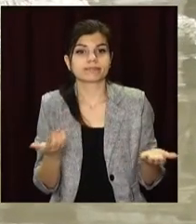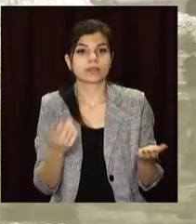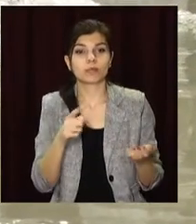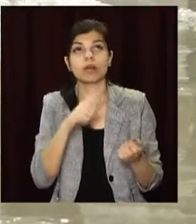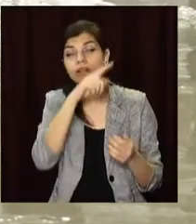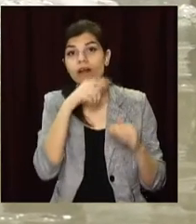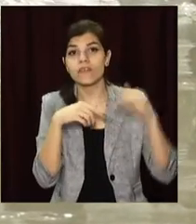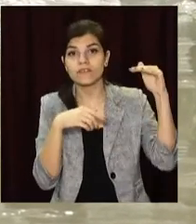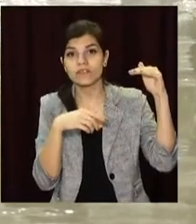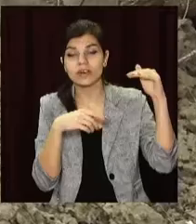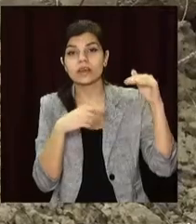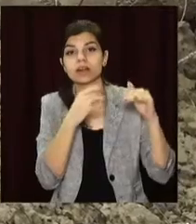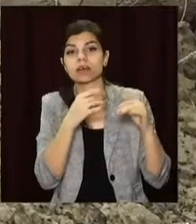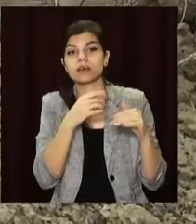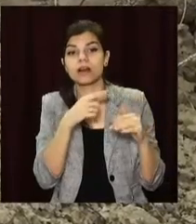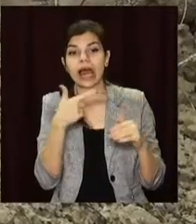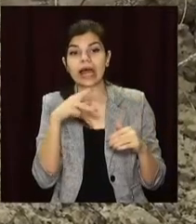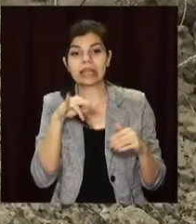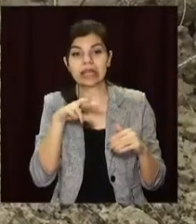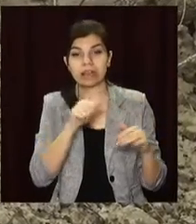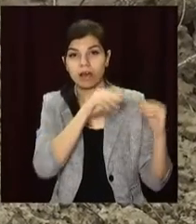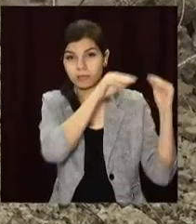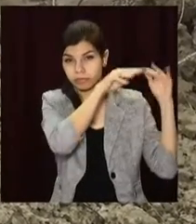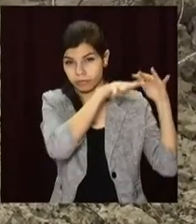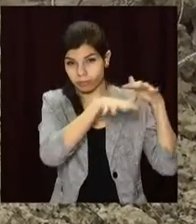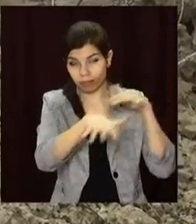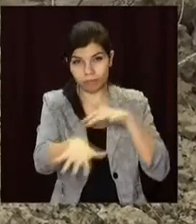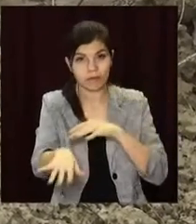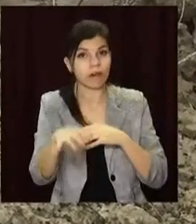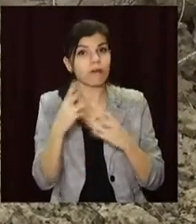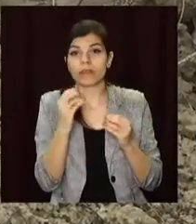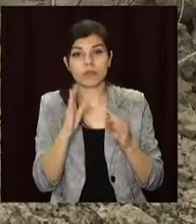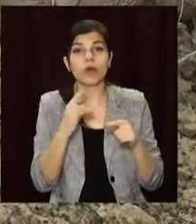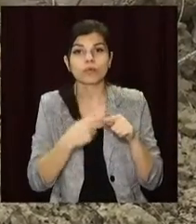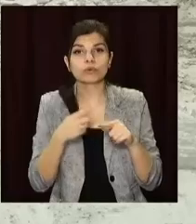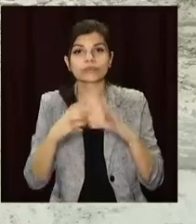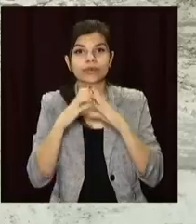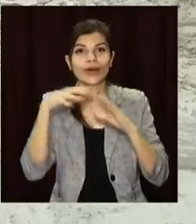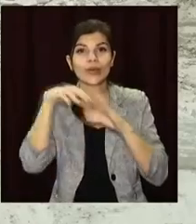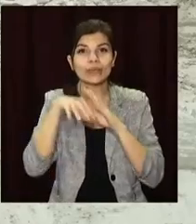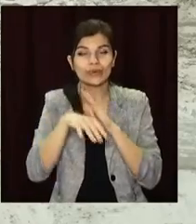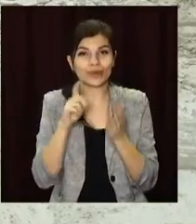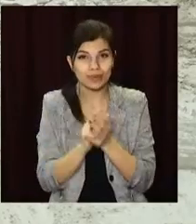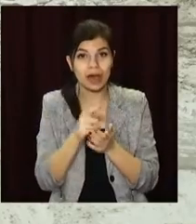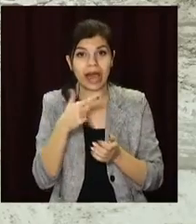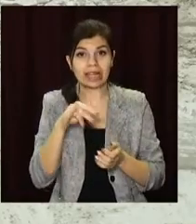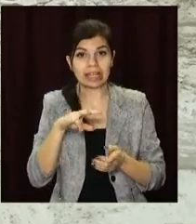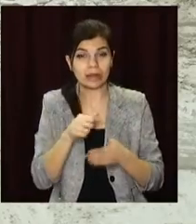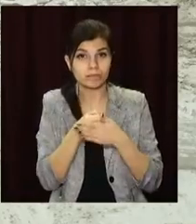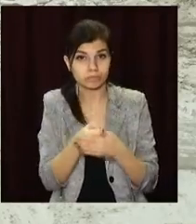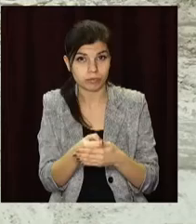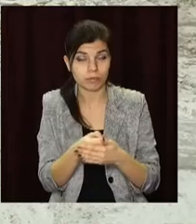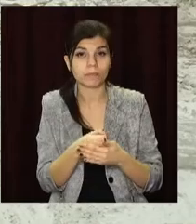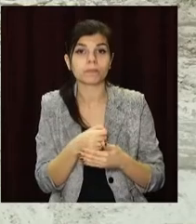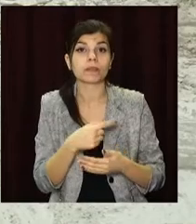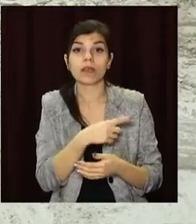що йдуть зверху з південної залізниці, не лише заливають вулицю, але й забивають ті самі комунікації. Отже, заміна прокладок або труб